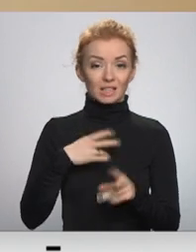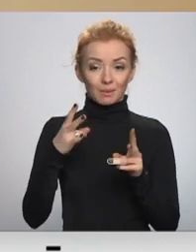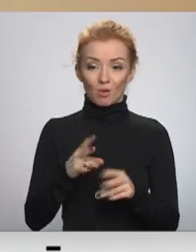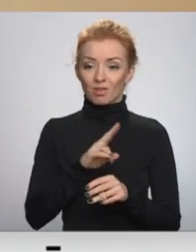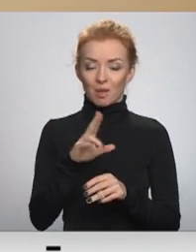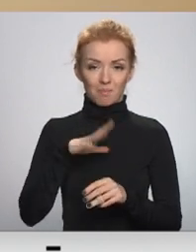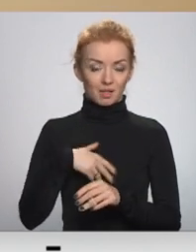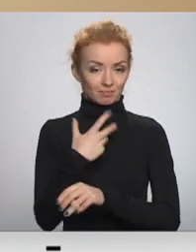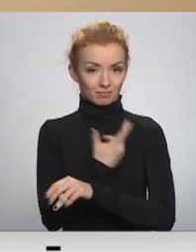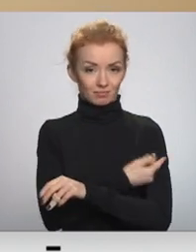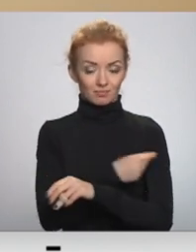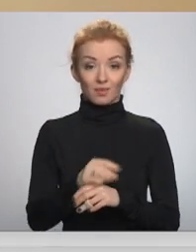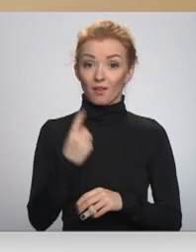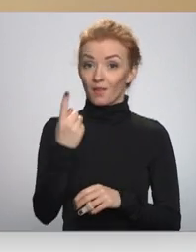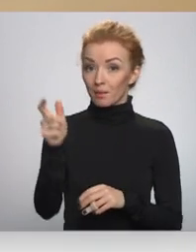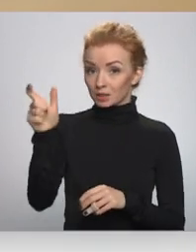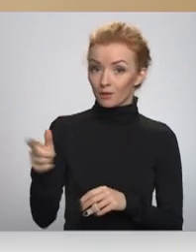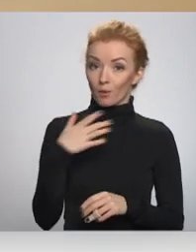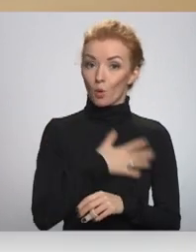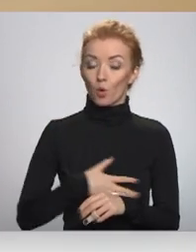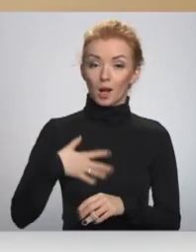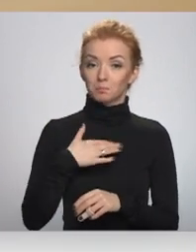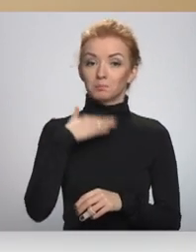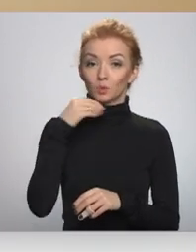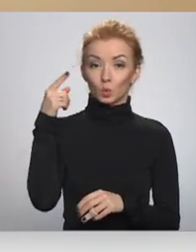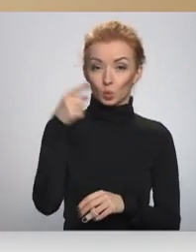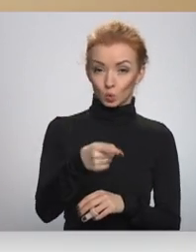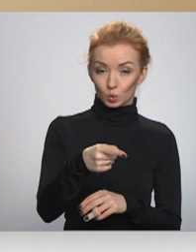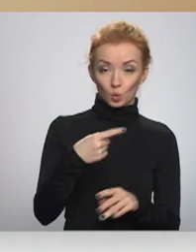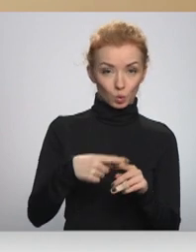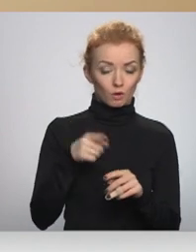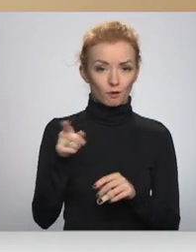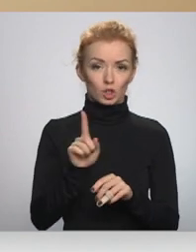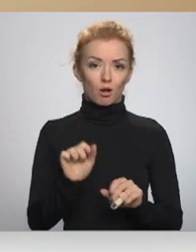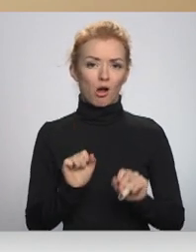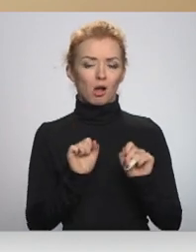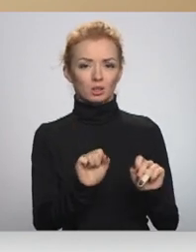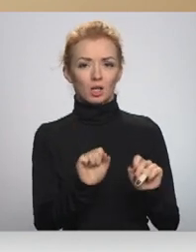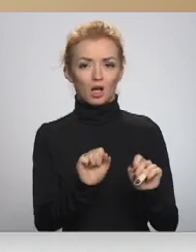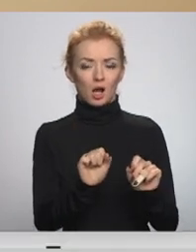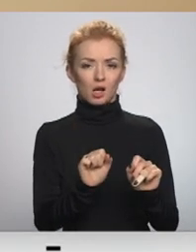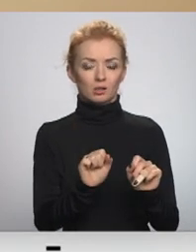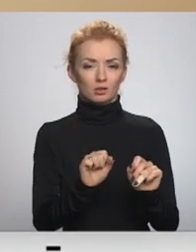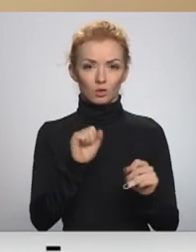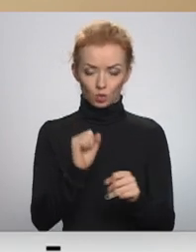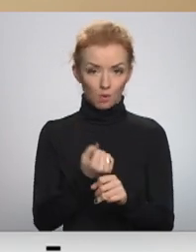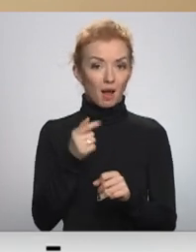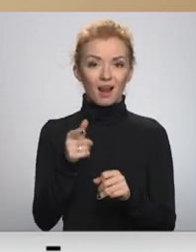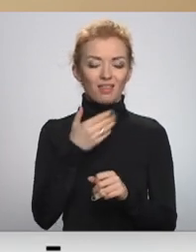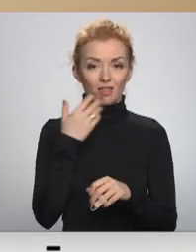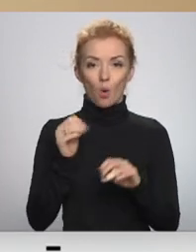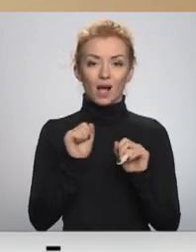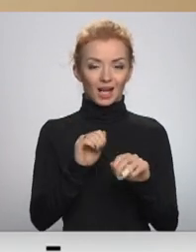Vienam cilvēku organizmām pietiek ar tūkstoti un viņš ir aizsargāts, kaut arī nav noteikts tās